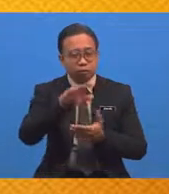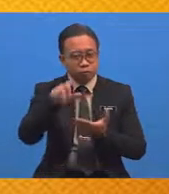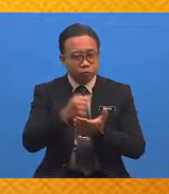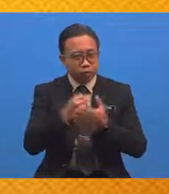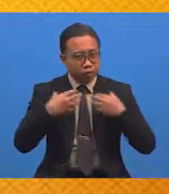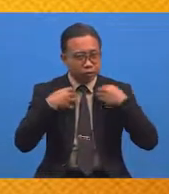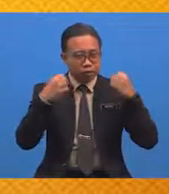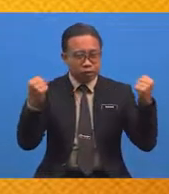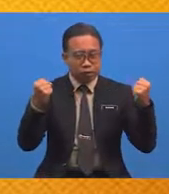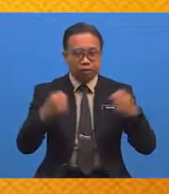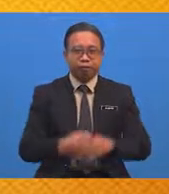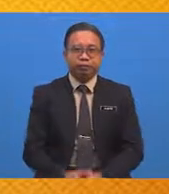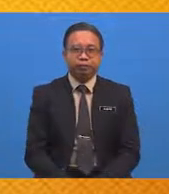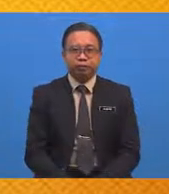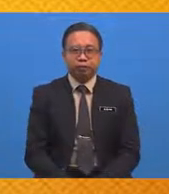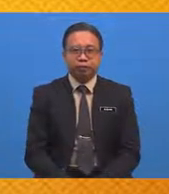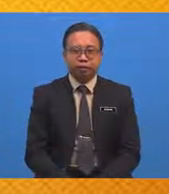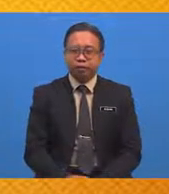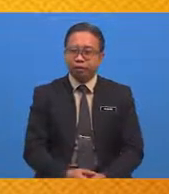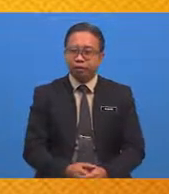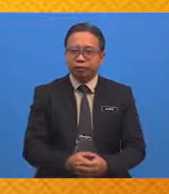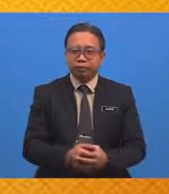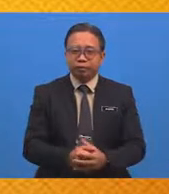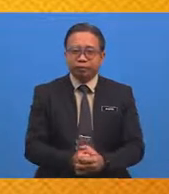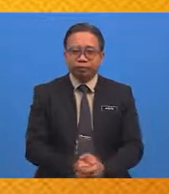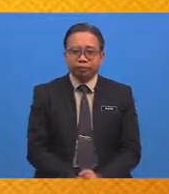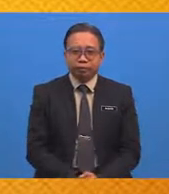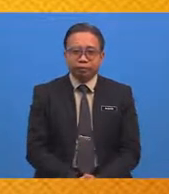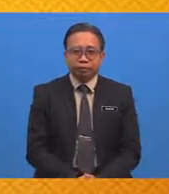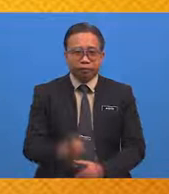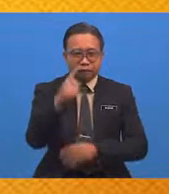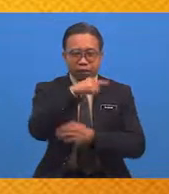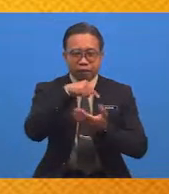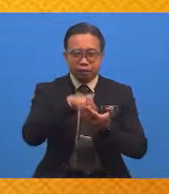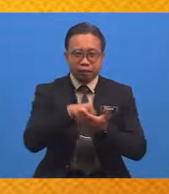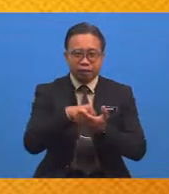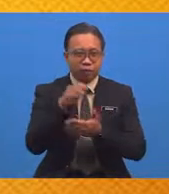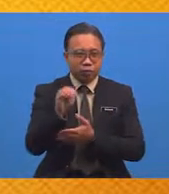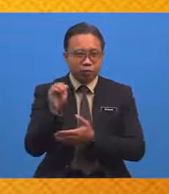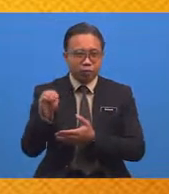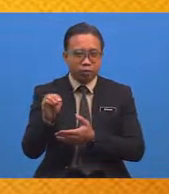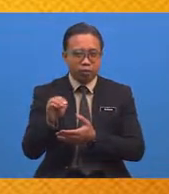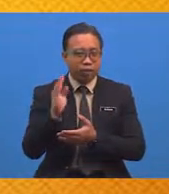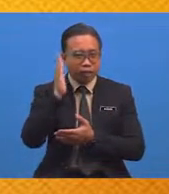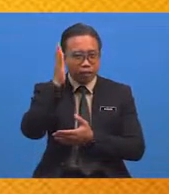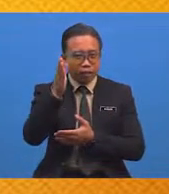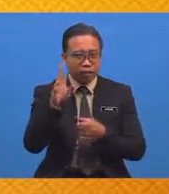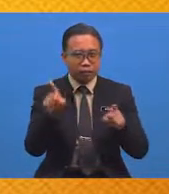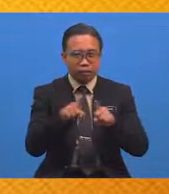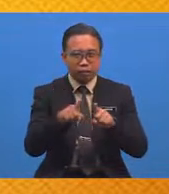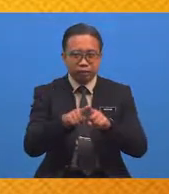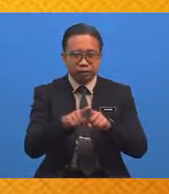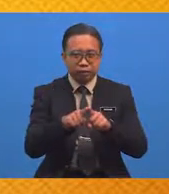sihat walafiat Alhamdulillah Pada hari ini, murid-murid akan bersama